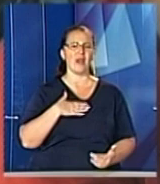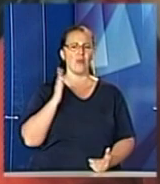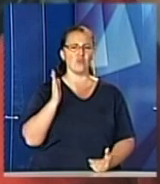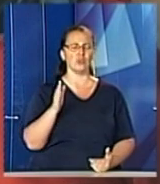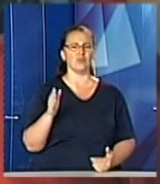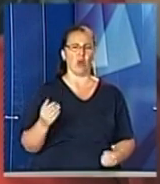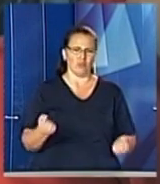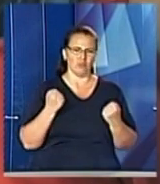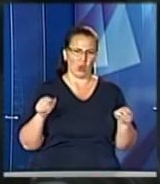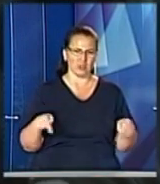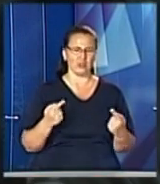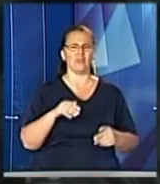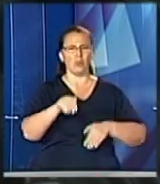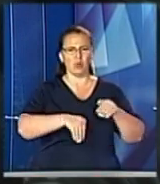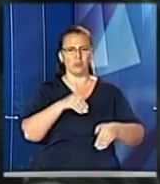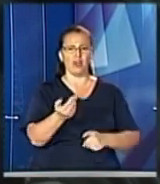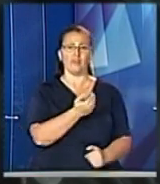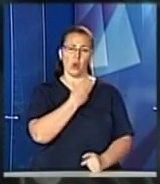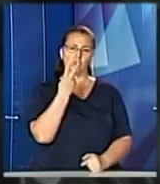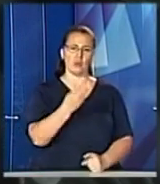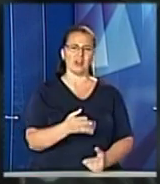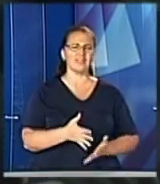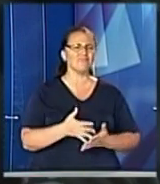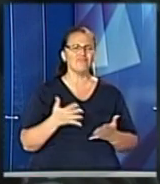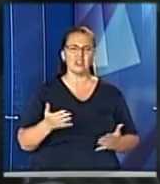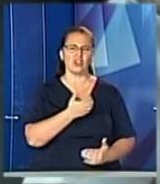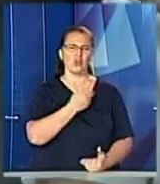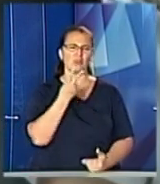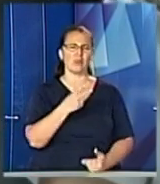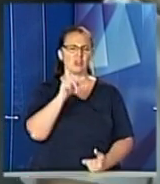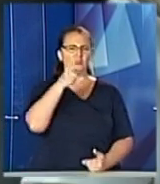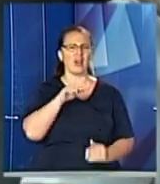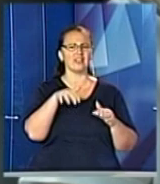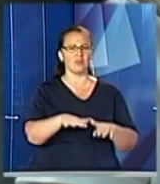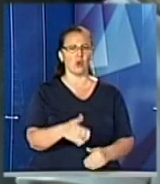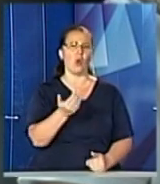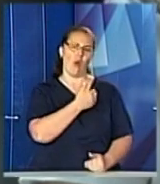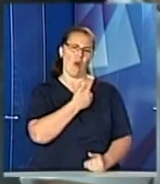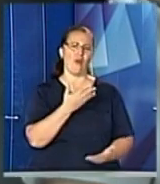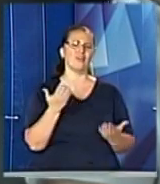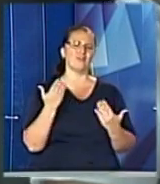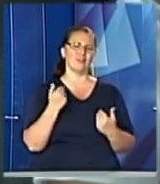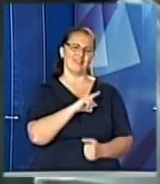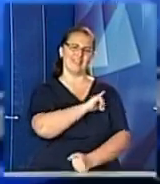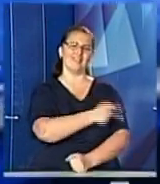оздоровитися, поплавати. Хочу побачити найбільше море, Болгарське море. Хочу відпочити сильно.